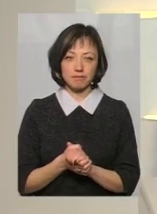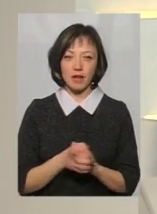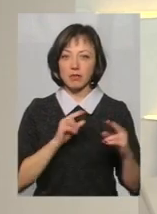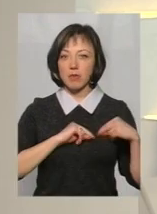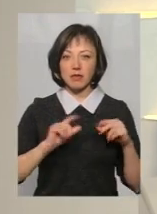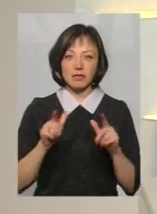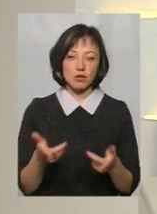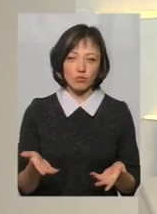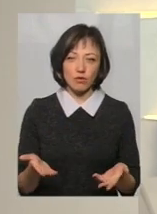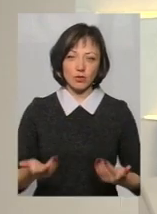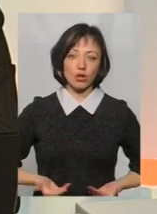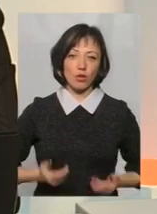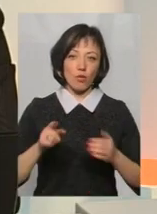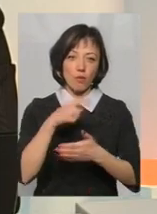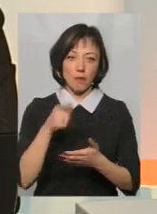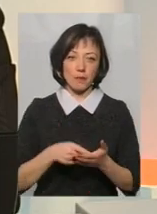працевлаштуванням.